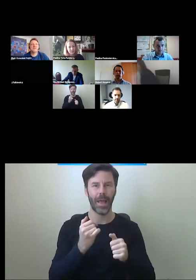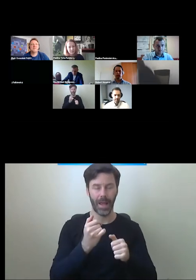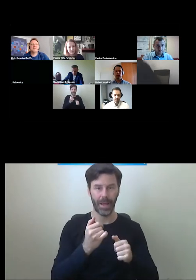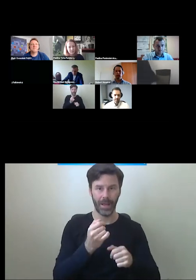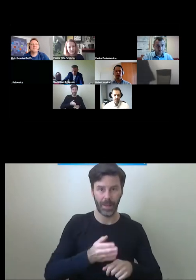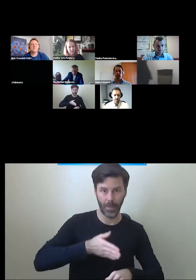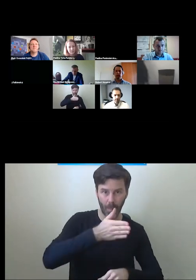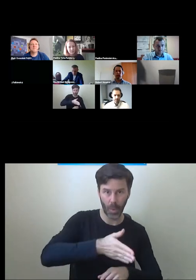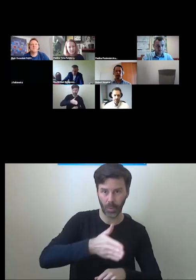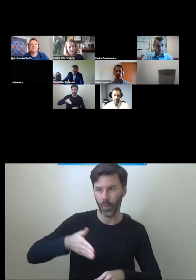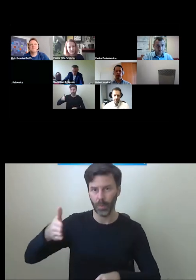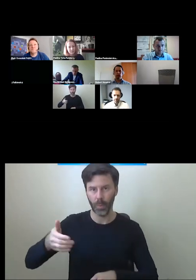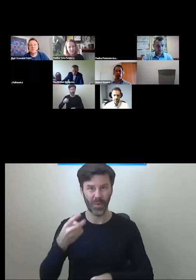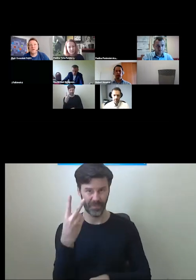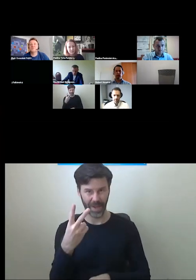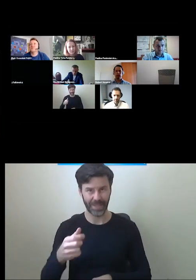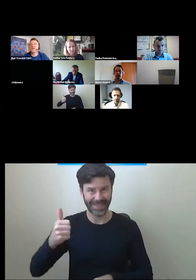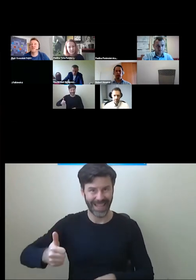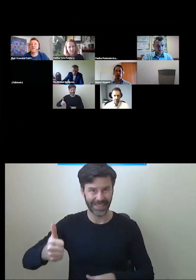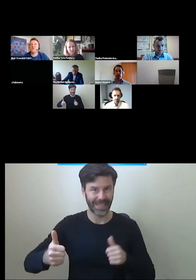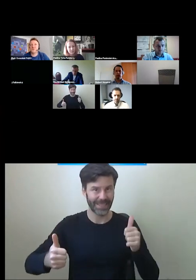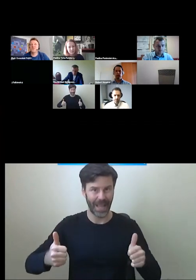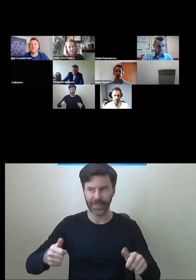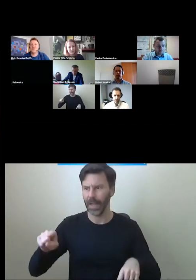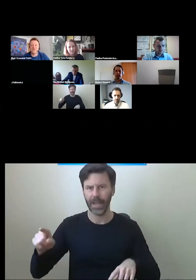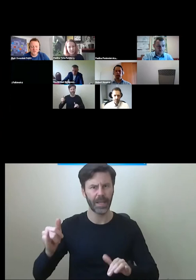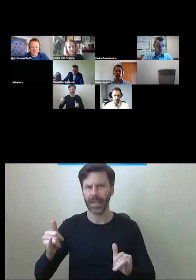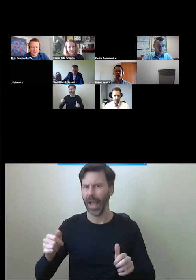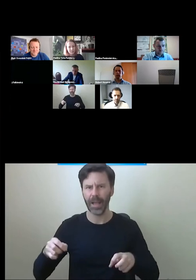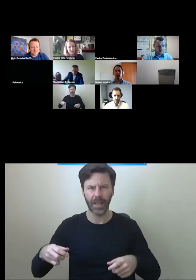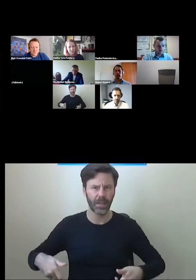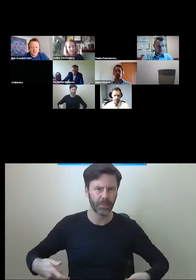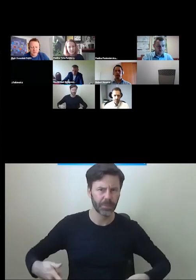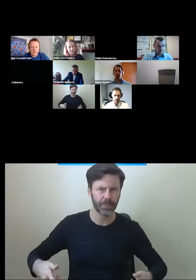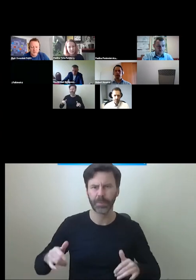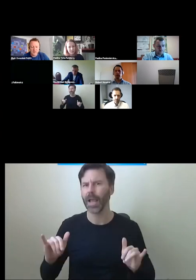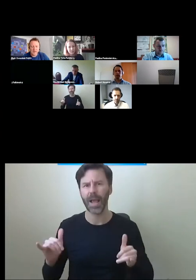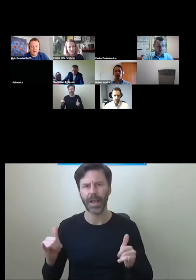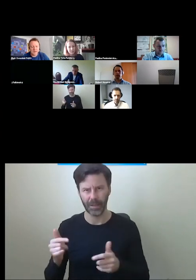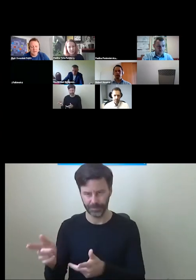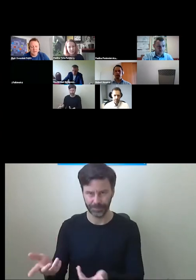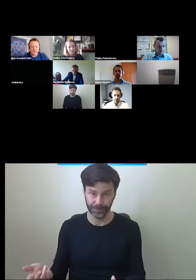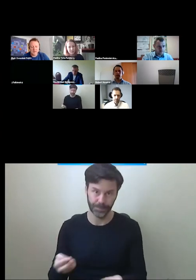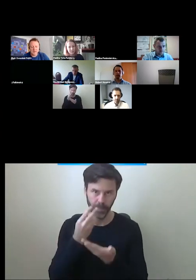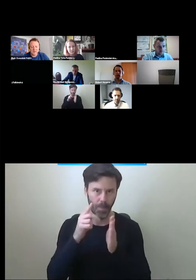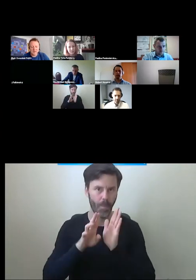się przemieszczał i co z tego wynika dla